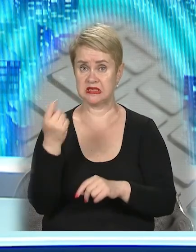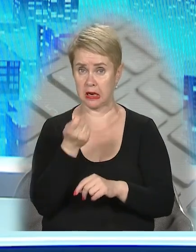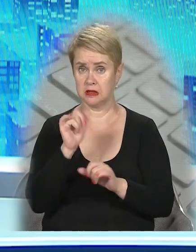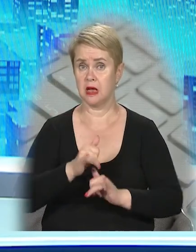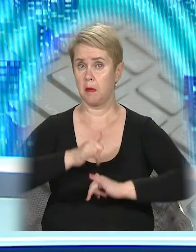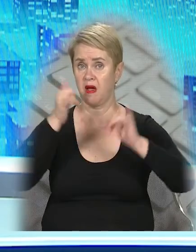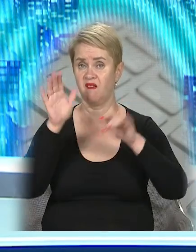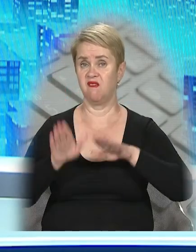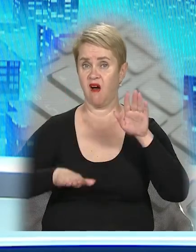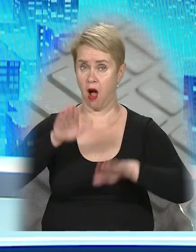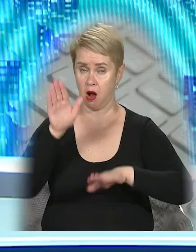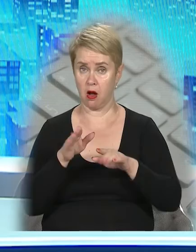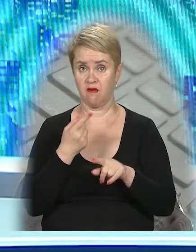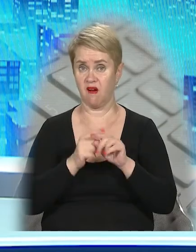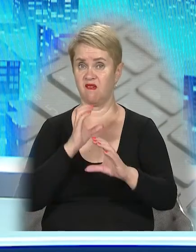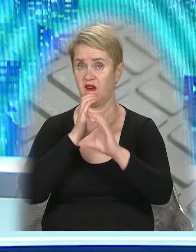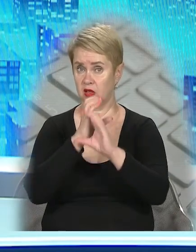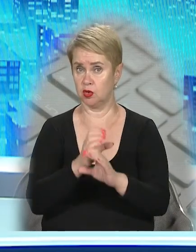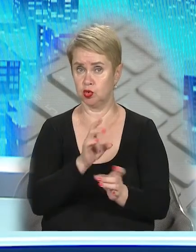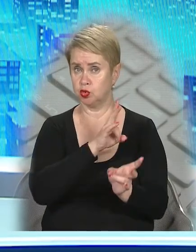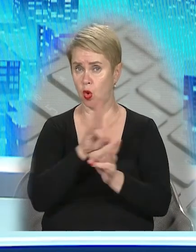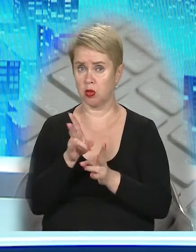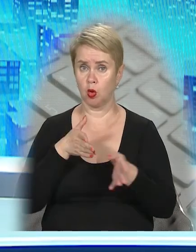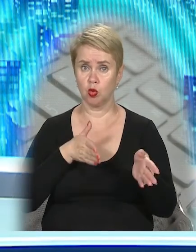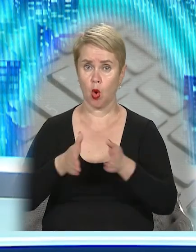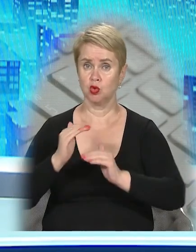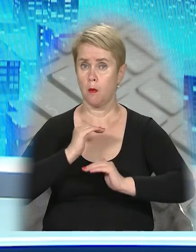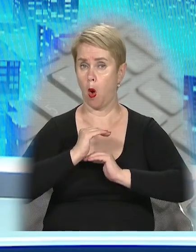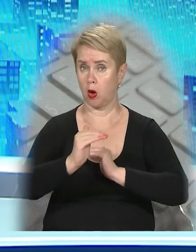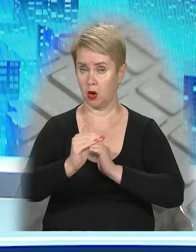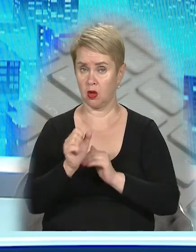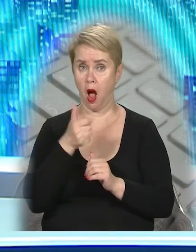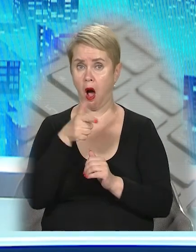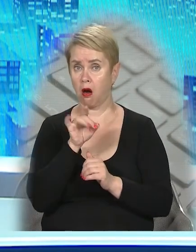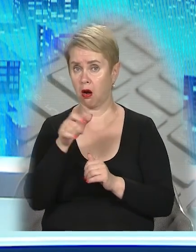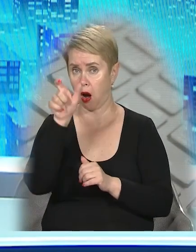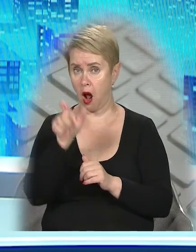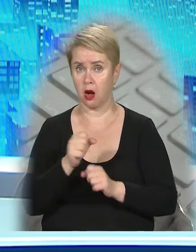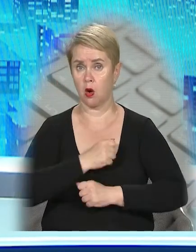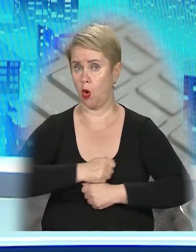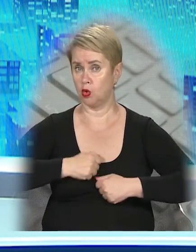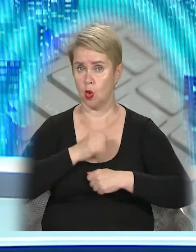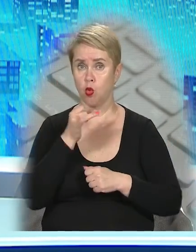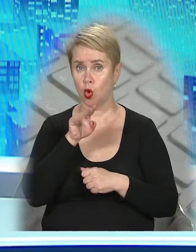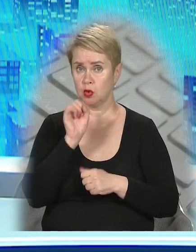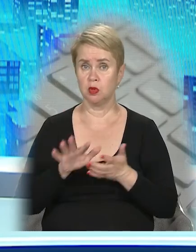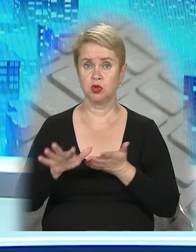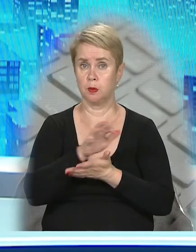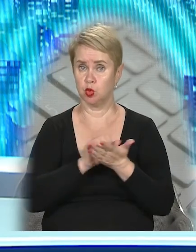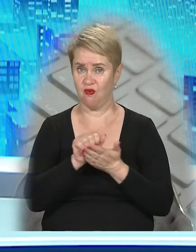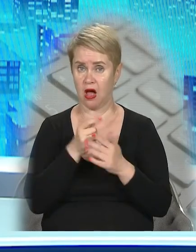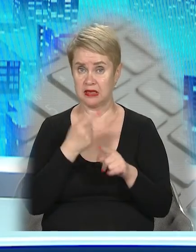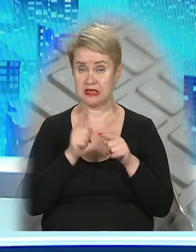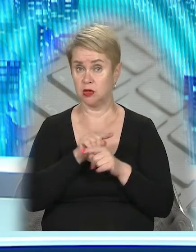за перевищення ваги. Мовля, вантажівки шкодять дорожньому покриттю. Аграрієш в розпачі врожай може зіпсуватися.